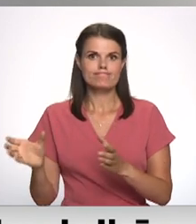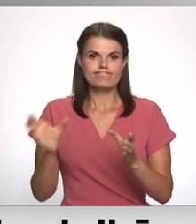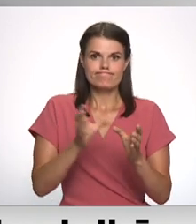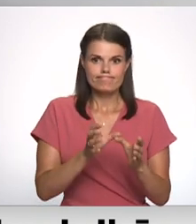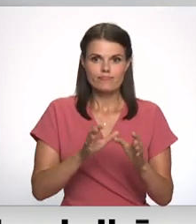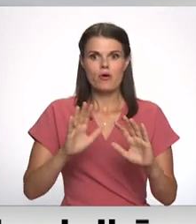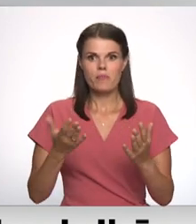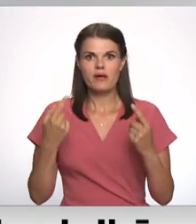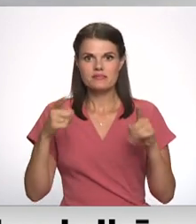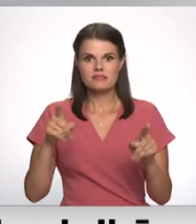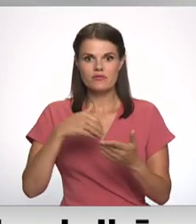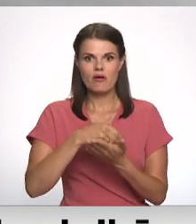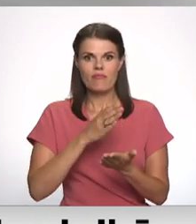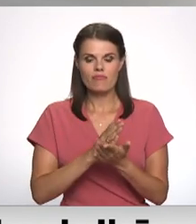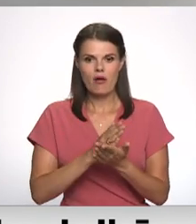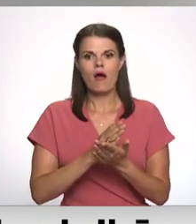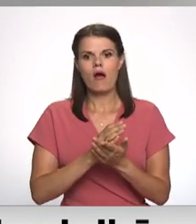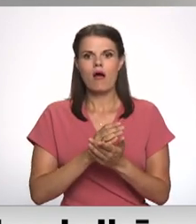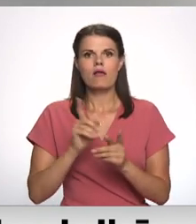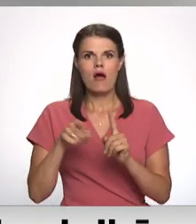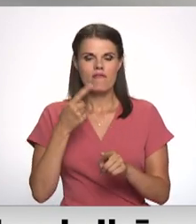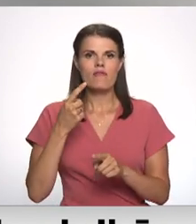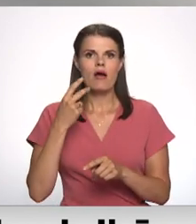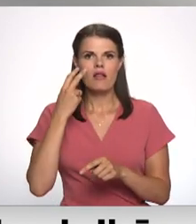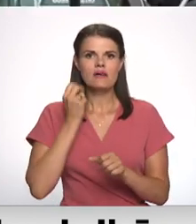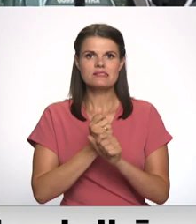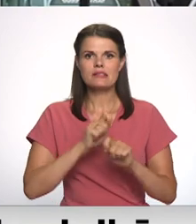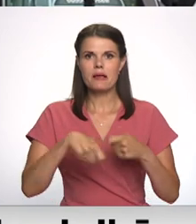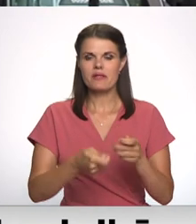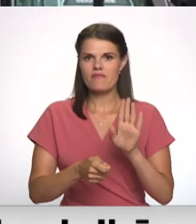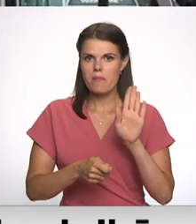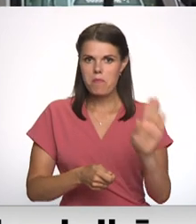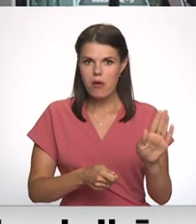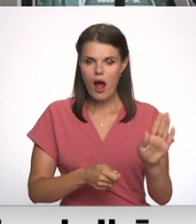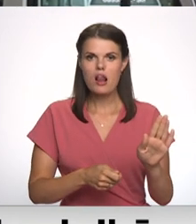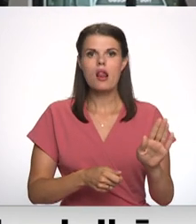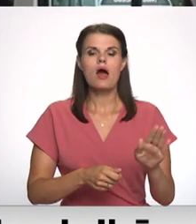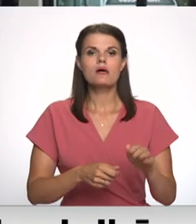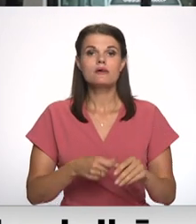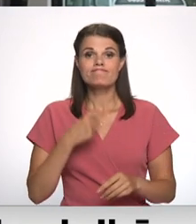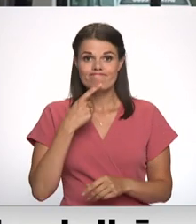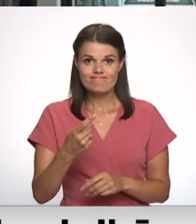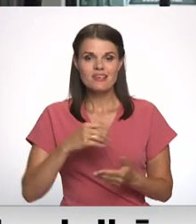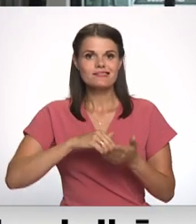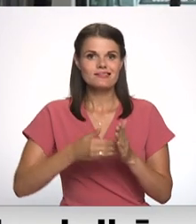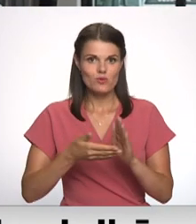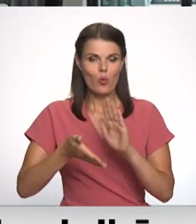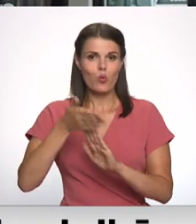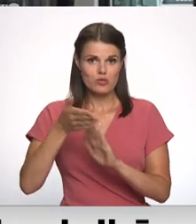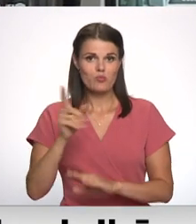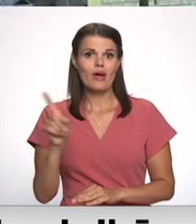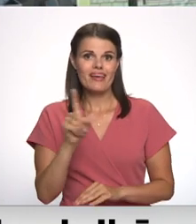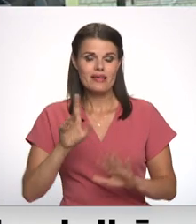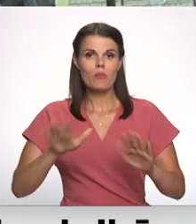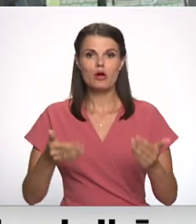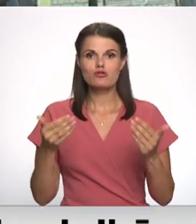daļa ir palikuši no jālu vecajām darbadevējām. Autotransporta direkcijā norāda. Situācija uzlabojis, bet kā Lamčs